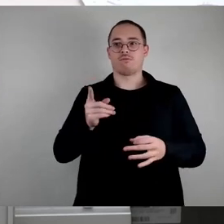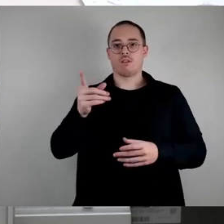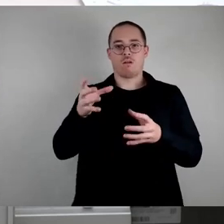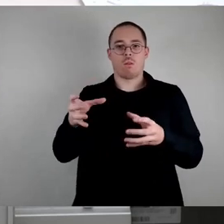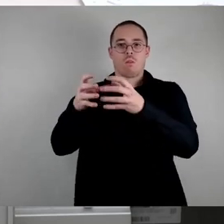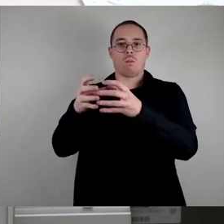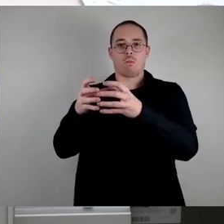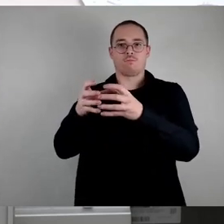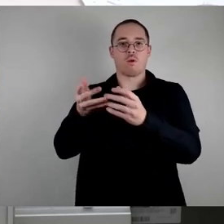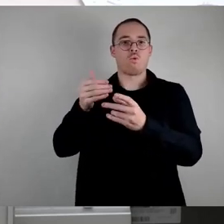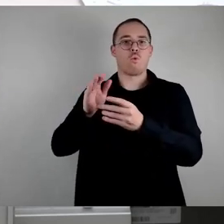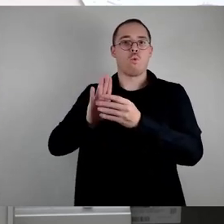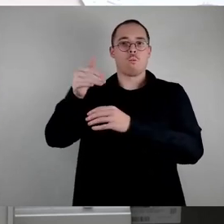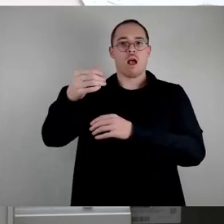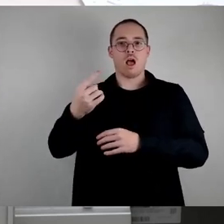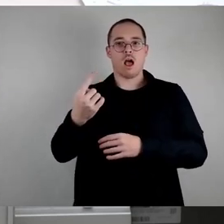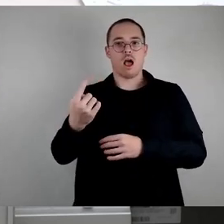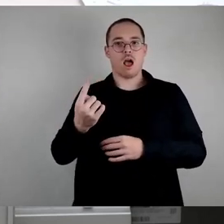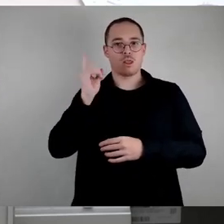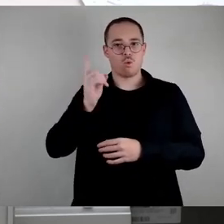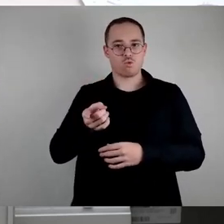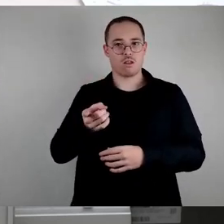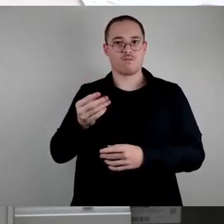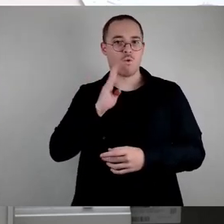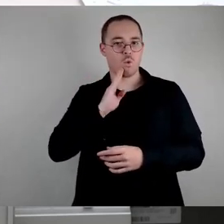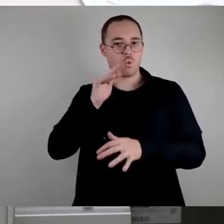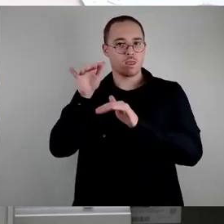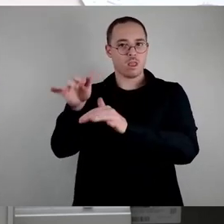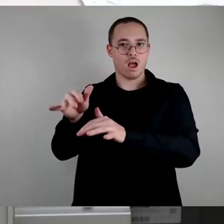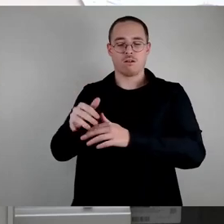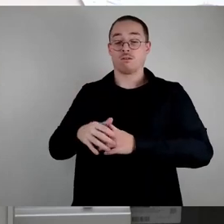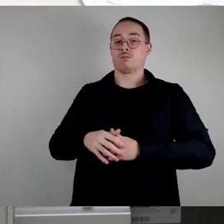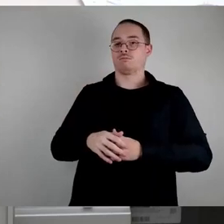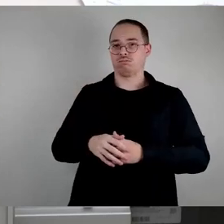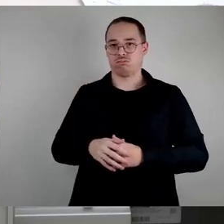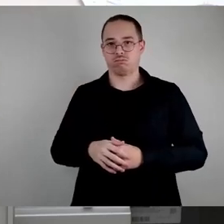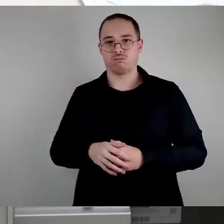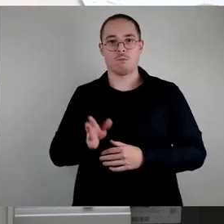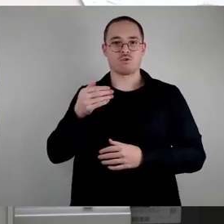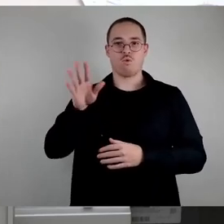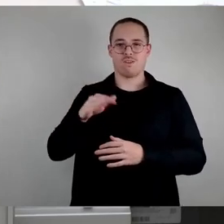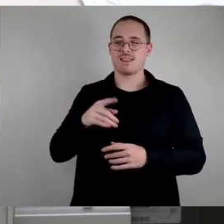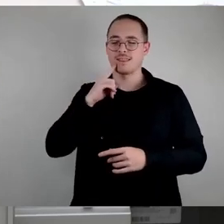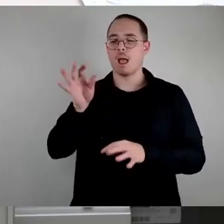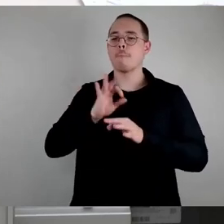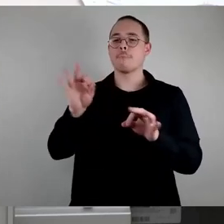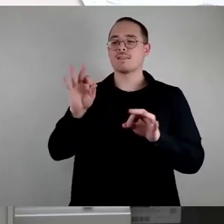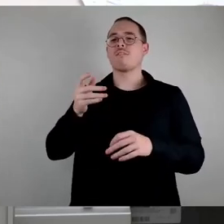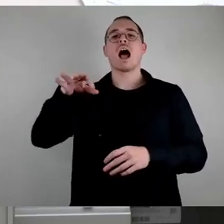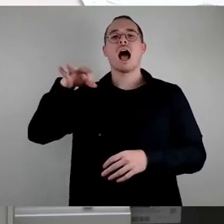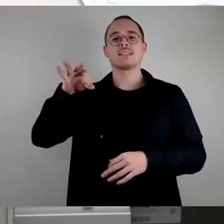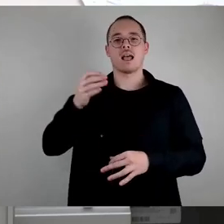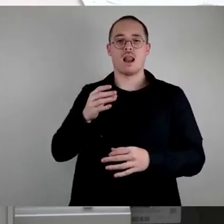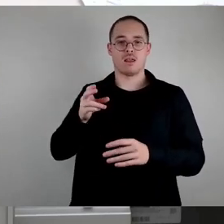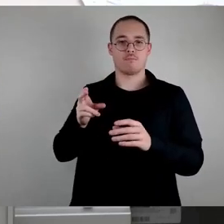stellt natürlich auch in der Beratungspraxis eine gewisse Belastung dar. Und das kann man über diese Weise, über Einzelmitglieder, vielleicht auch mit einer Klärung des